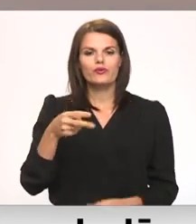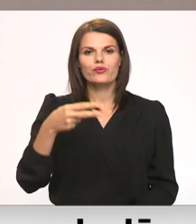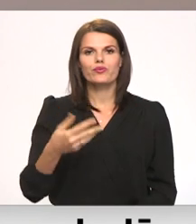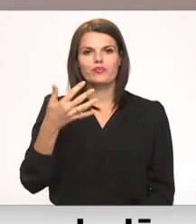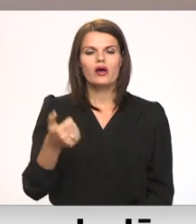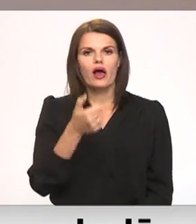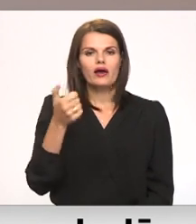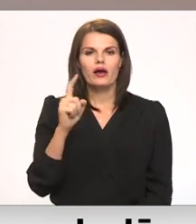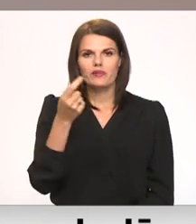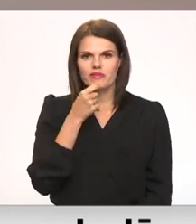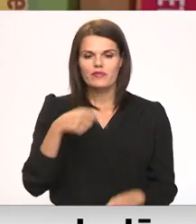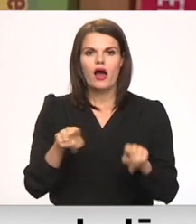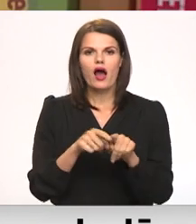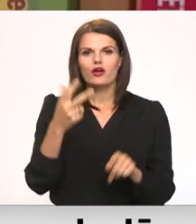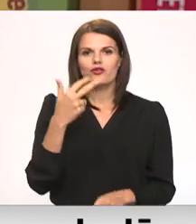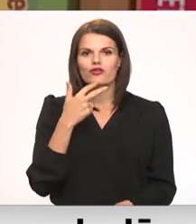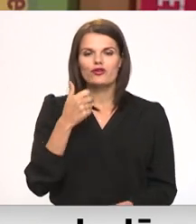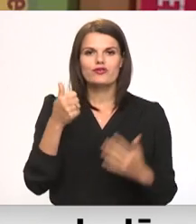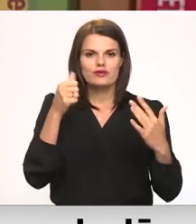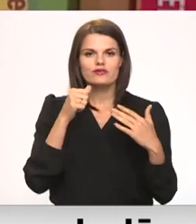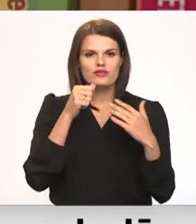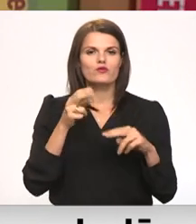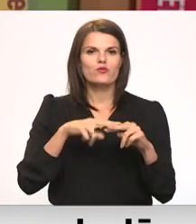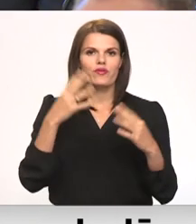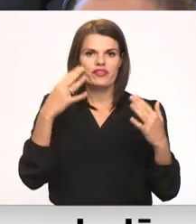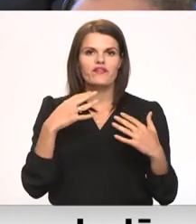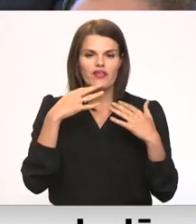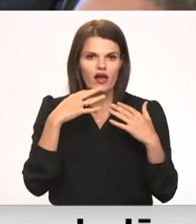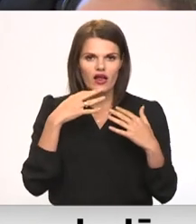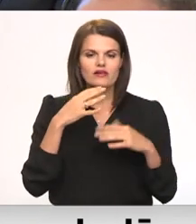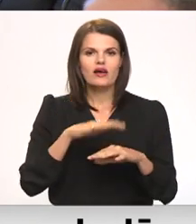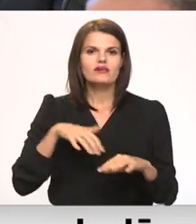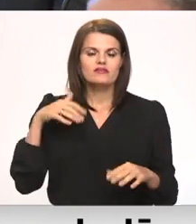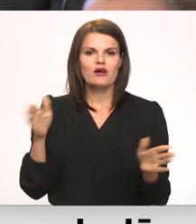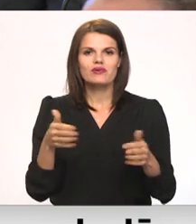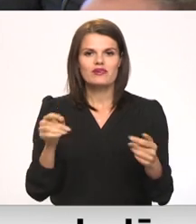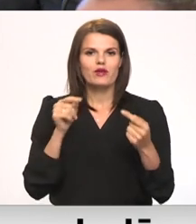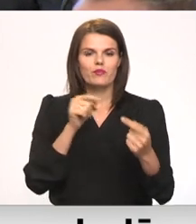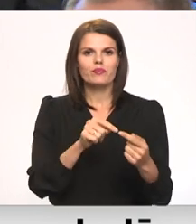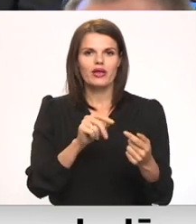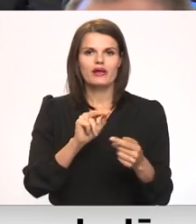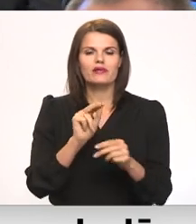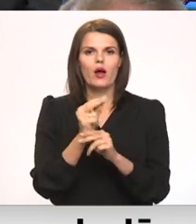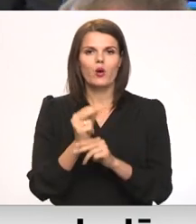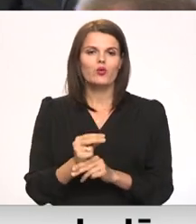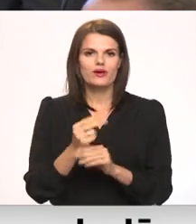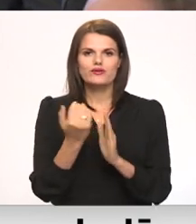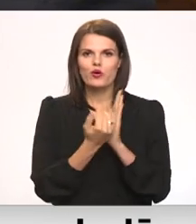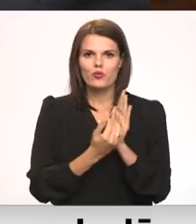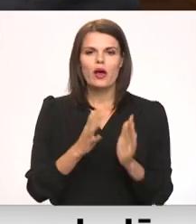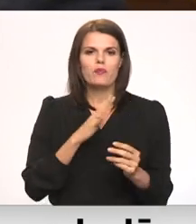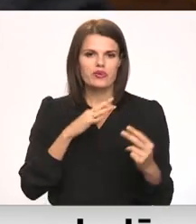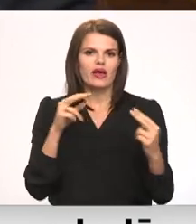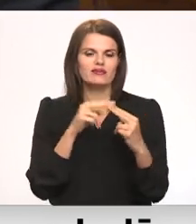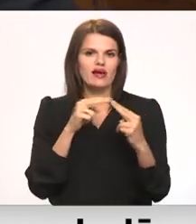gada 1. septembra arī 3., 6. un 9. klasē. Sājums sēdē pret grozījumiem bija saskaņas deputāti. Es